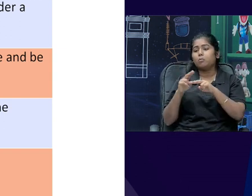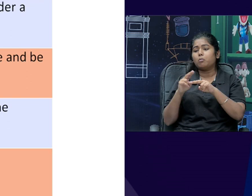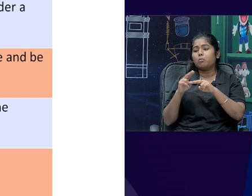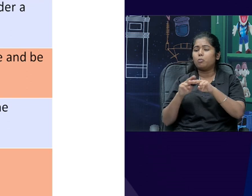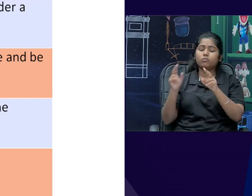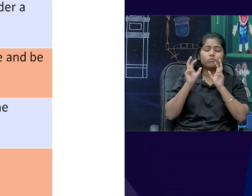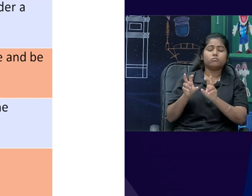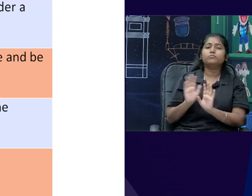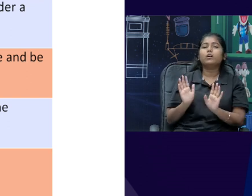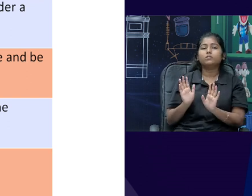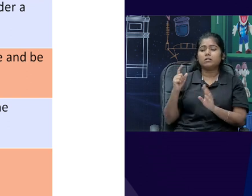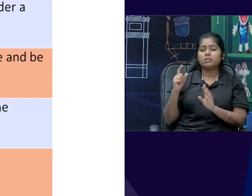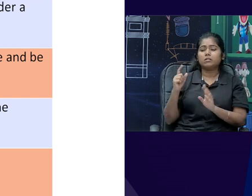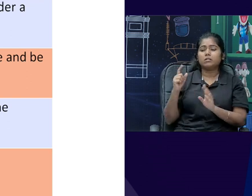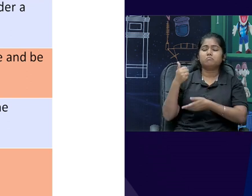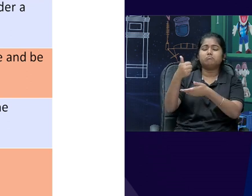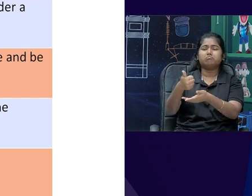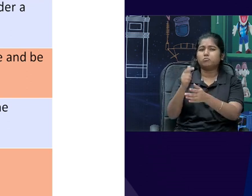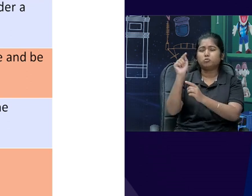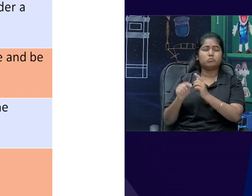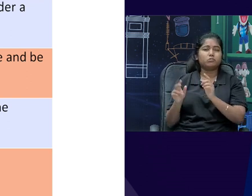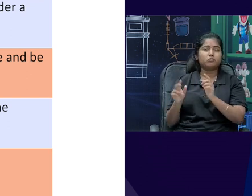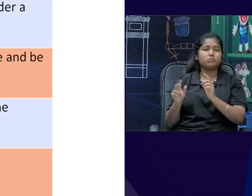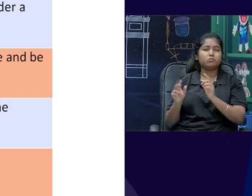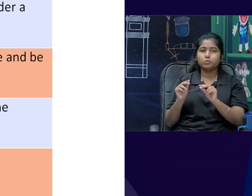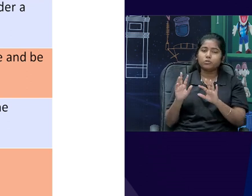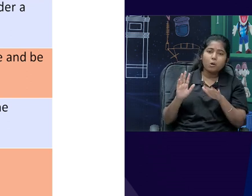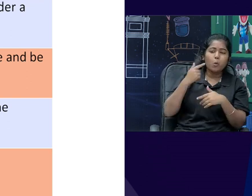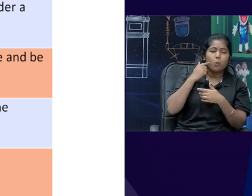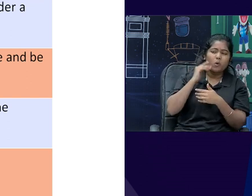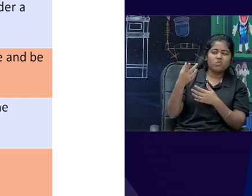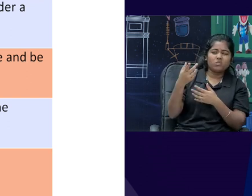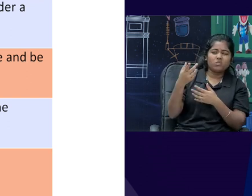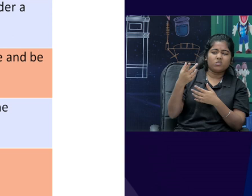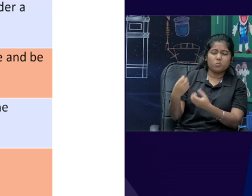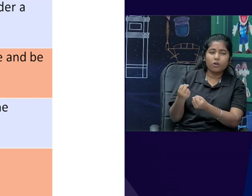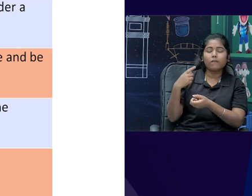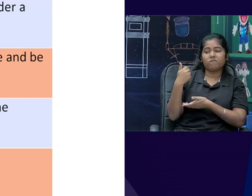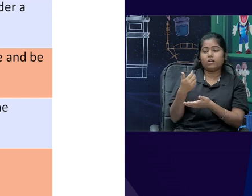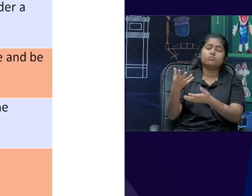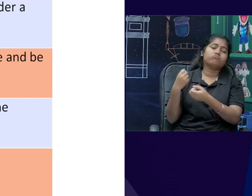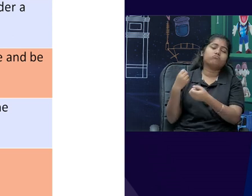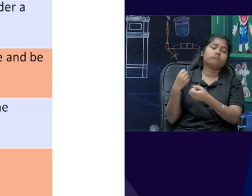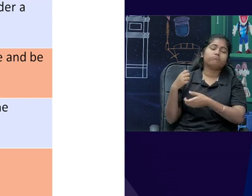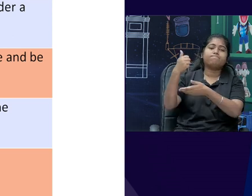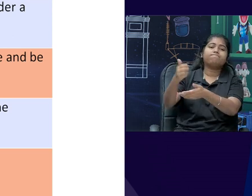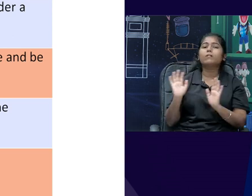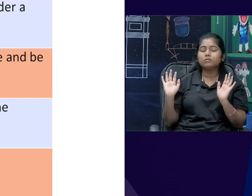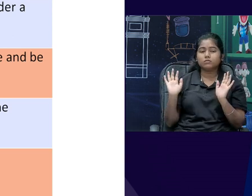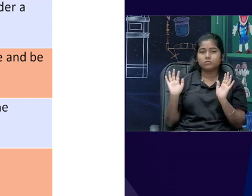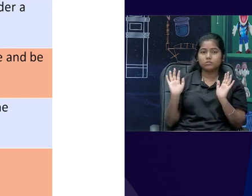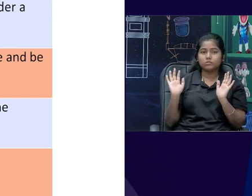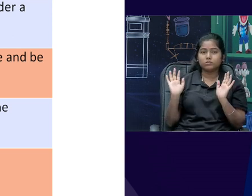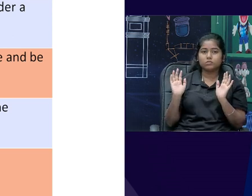करती है, तो ऐसे कोई budgetary appropriation नहीं, पर जब funds की requirement हुई, तो government उनको देती है, और